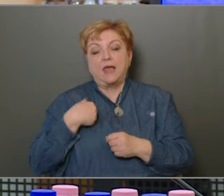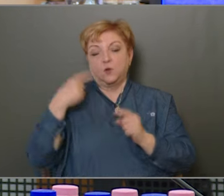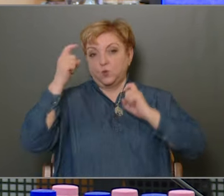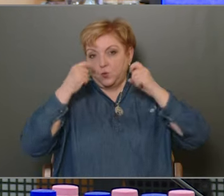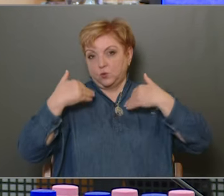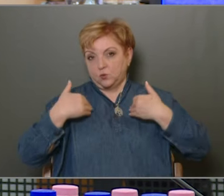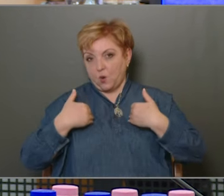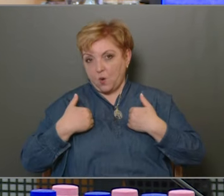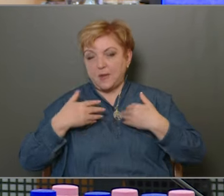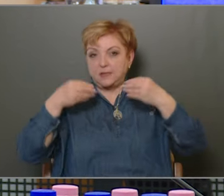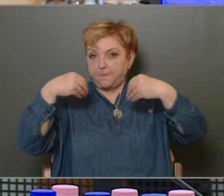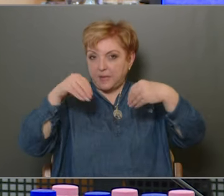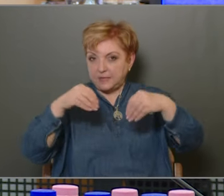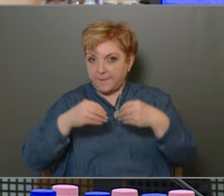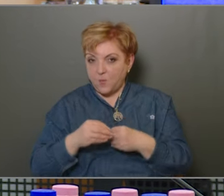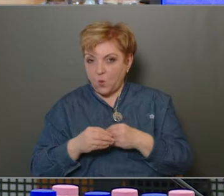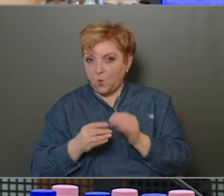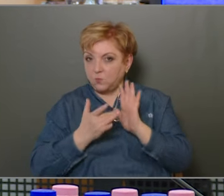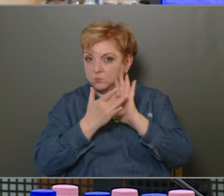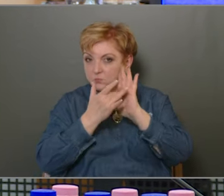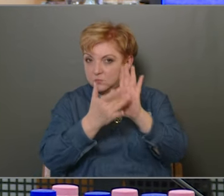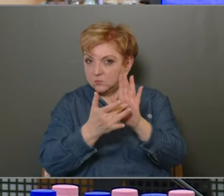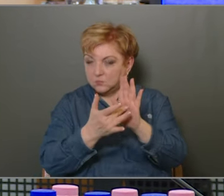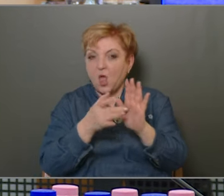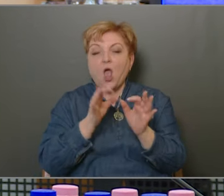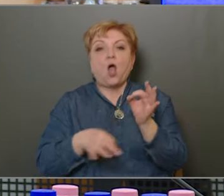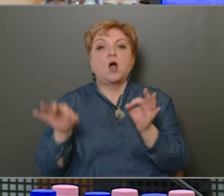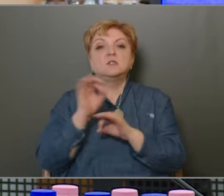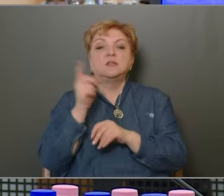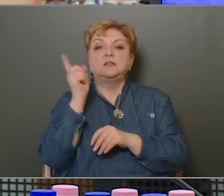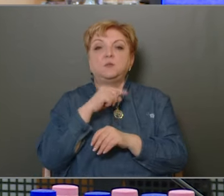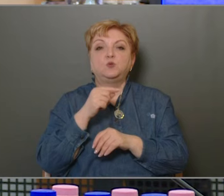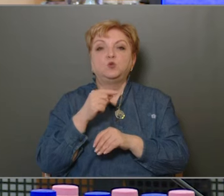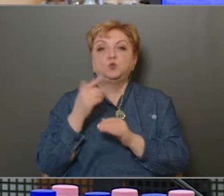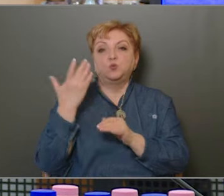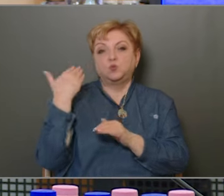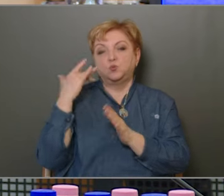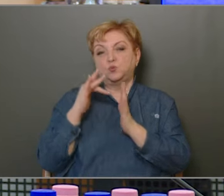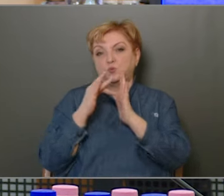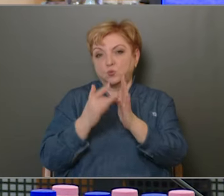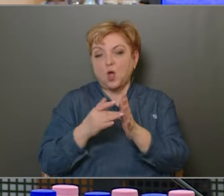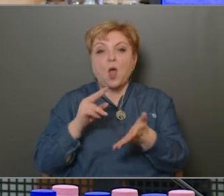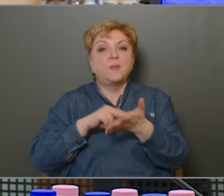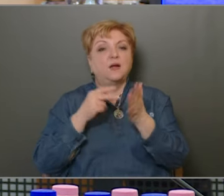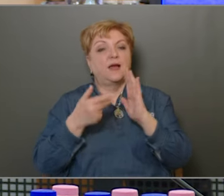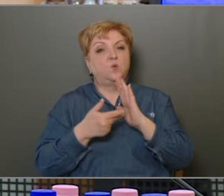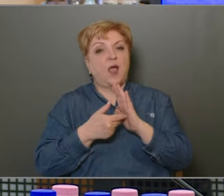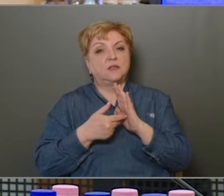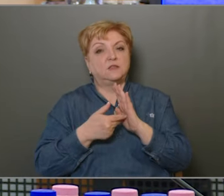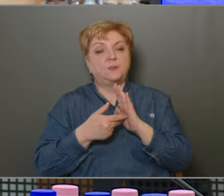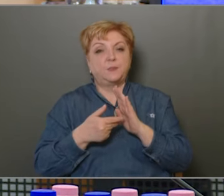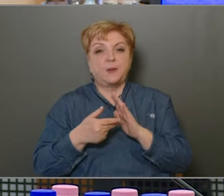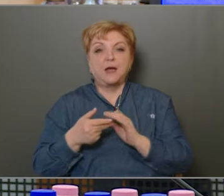Én úgy gondolom, hogy ez a beszámoló tükrözi azt a fajta hátteret, ami a kerületben